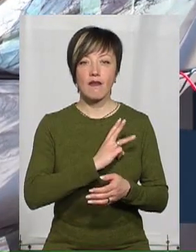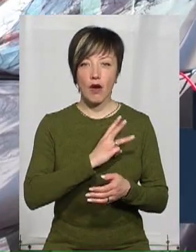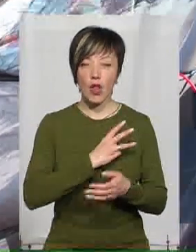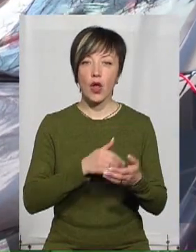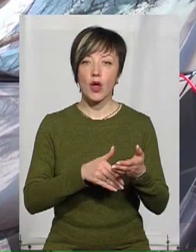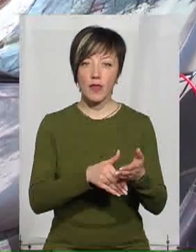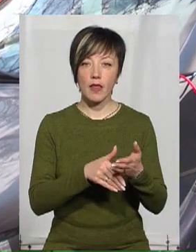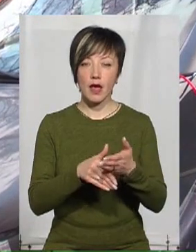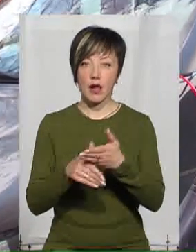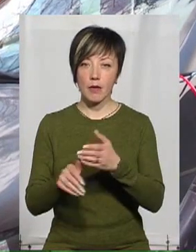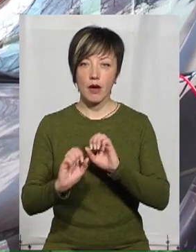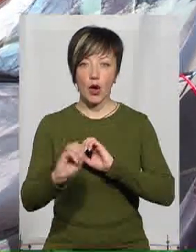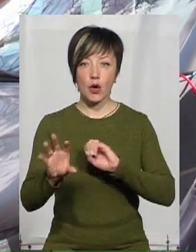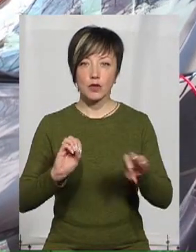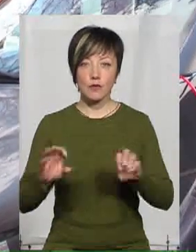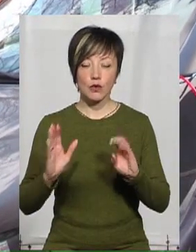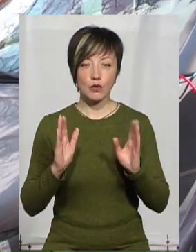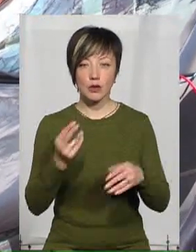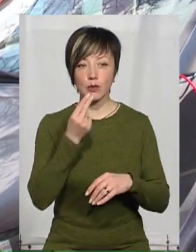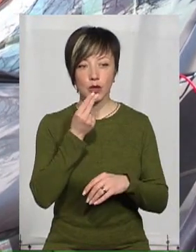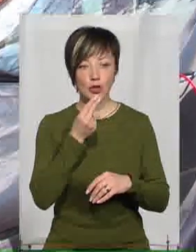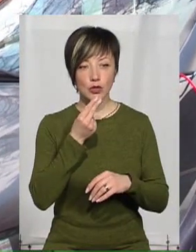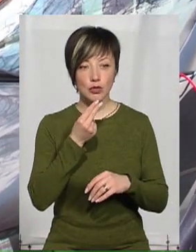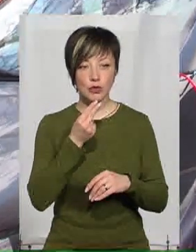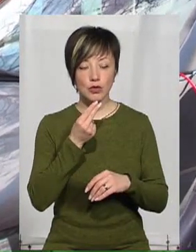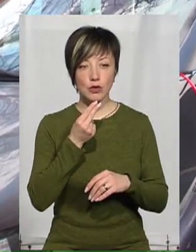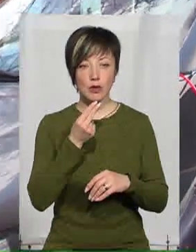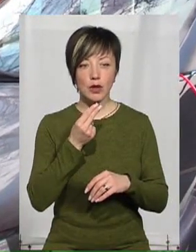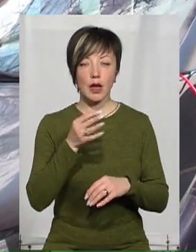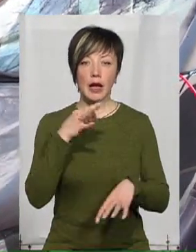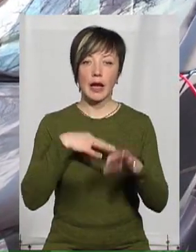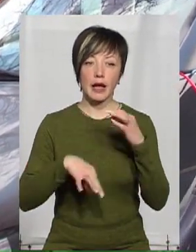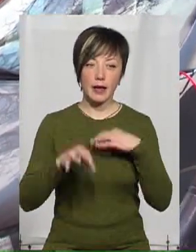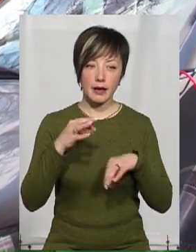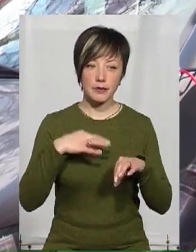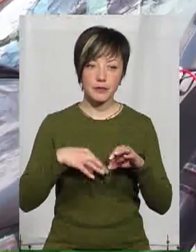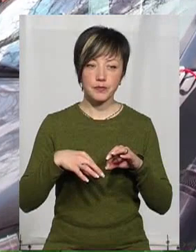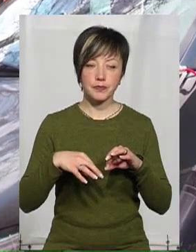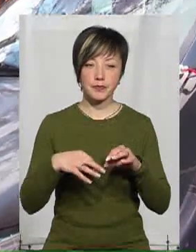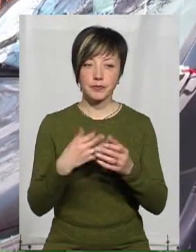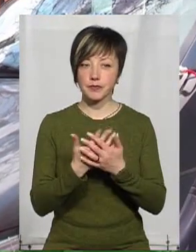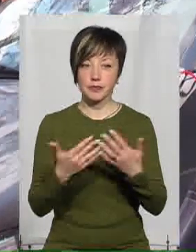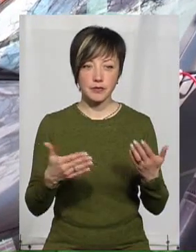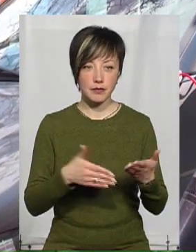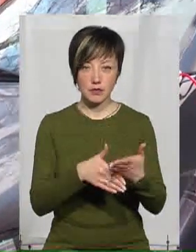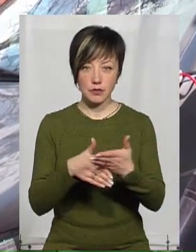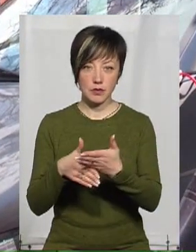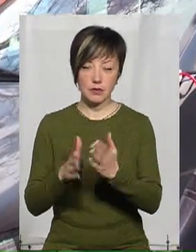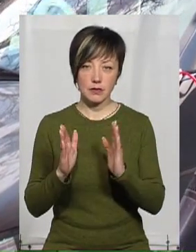розвозити їжу, лекарства, різна допомога